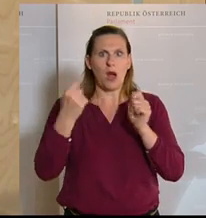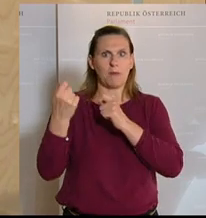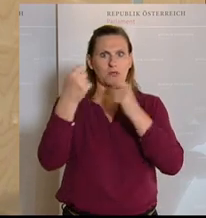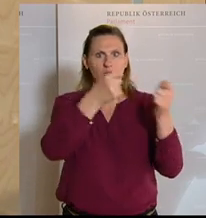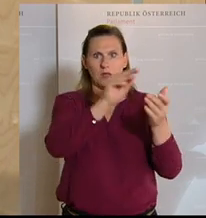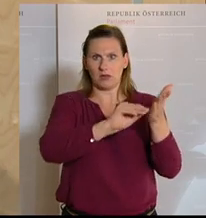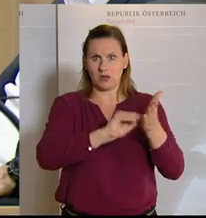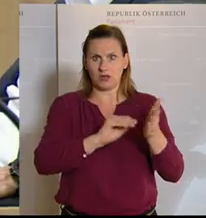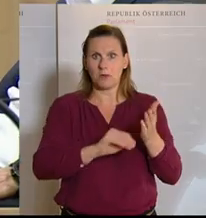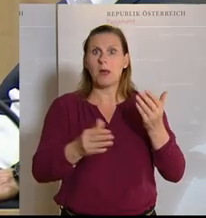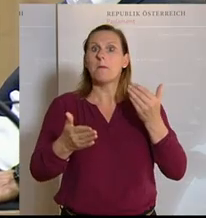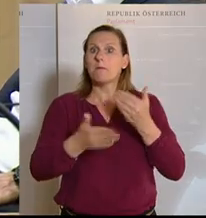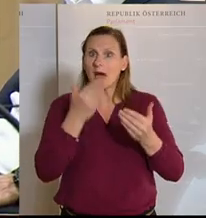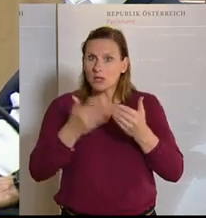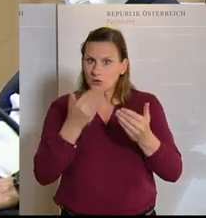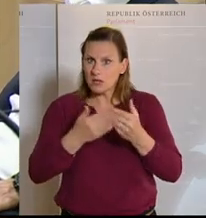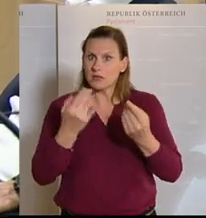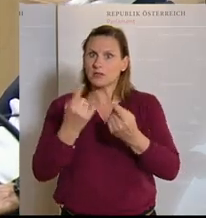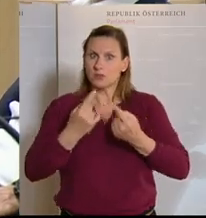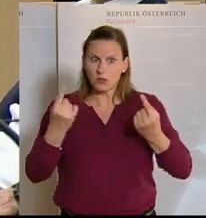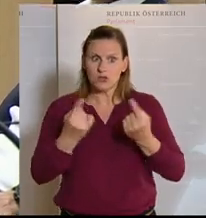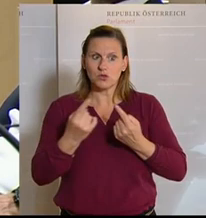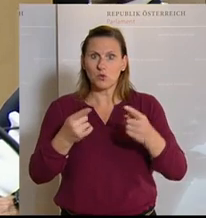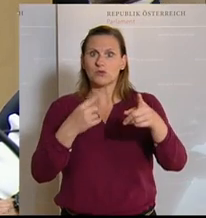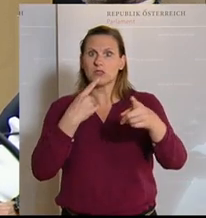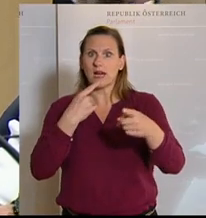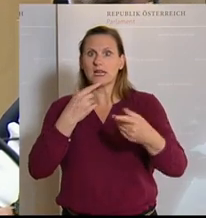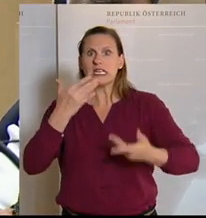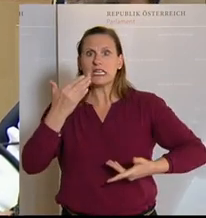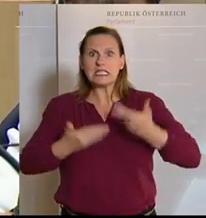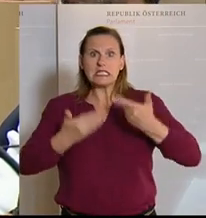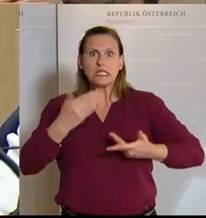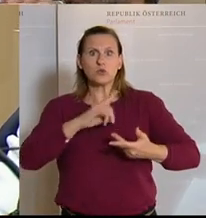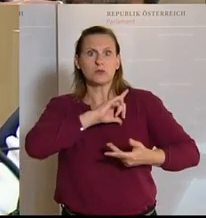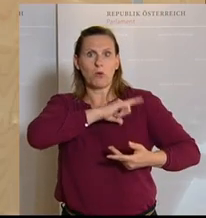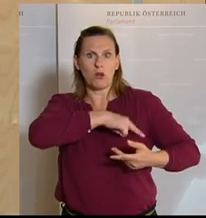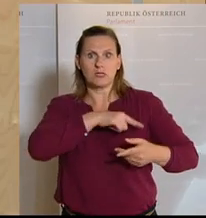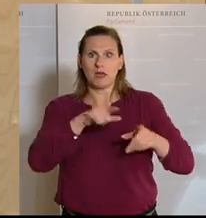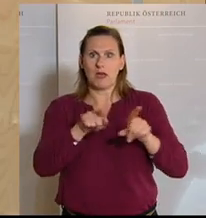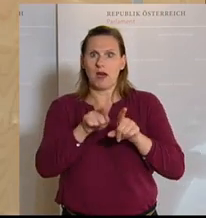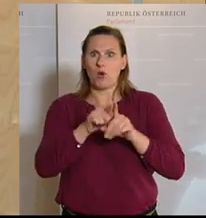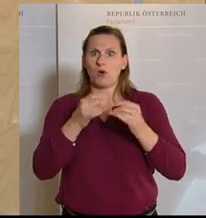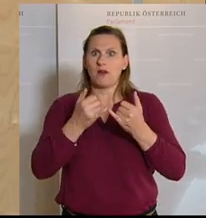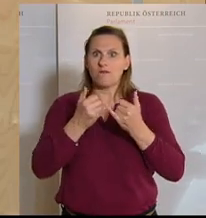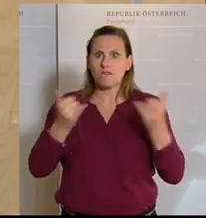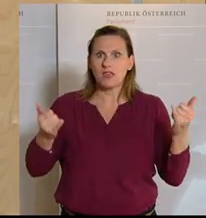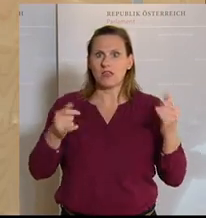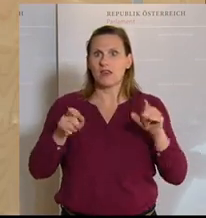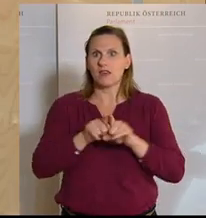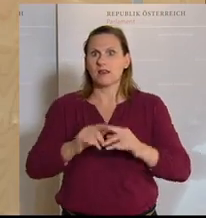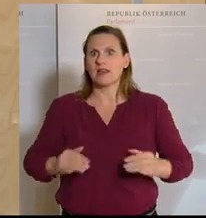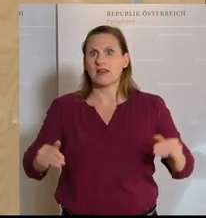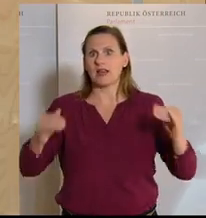hineingeschrieben. Zum Beispiel der Umstand, dass Sitzungspolizei auch dahingehend gleichwertig